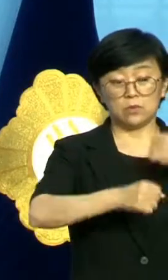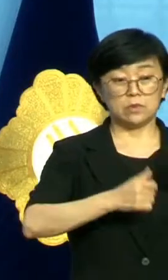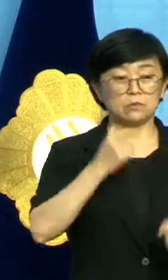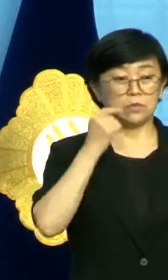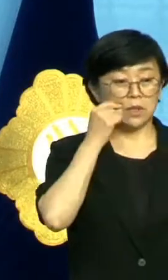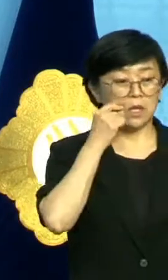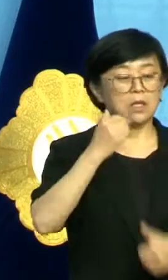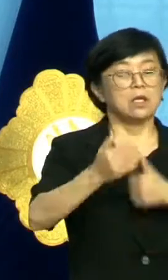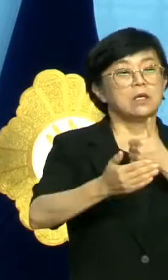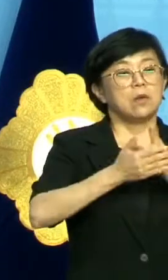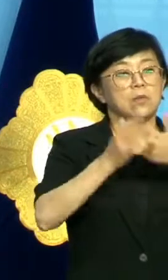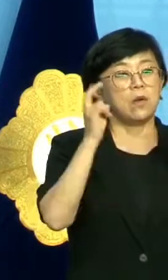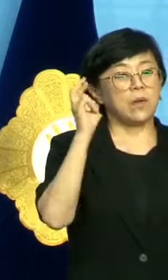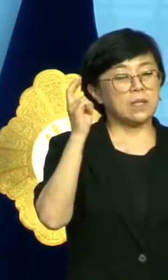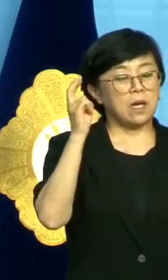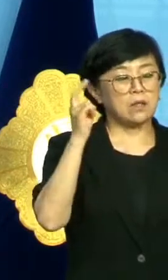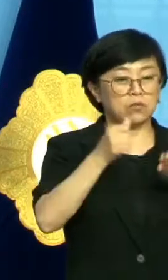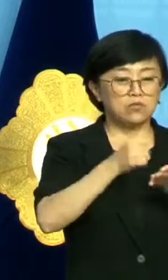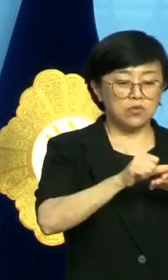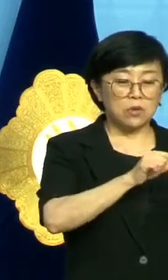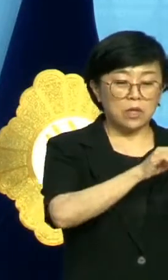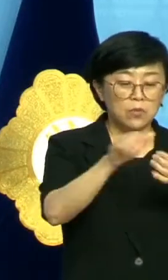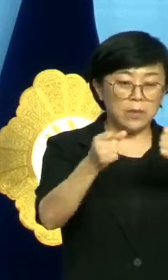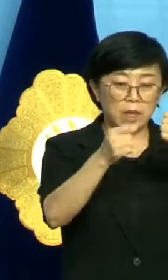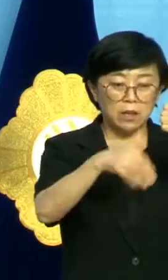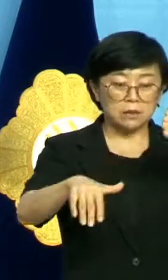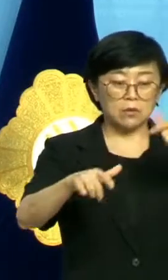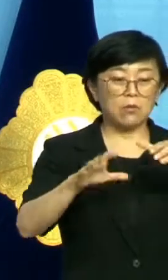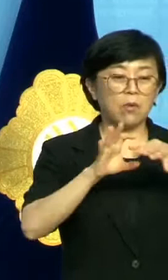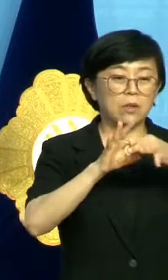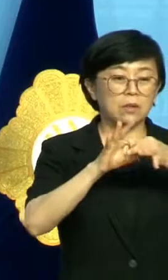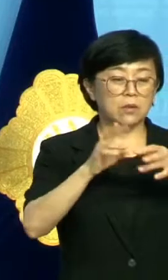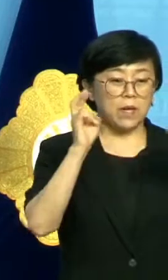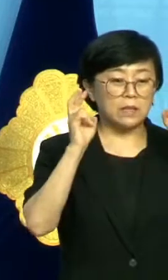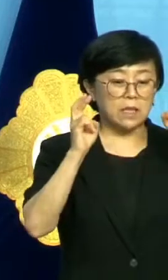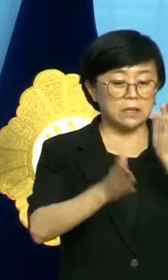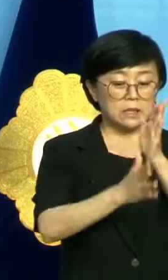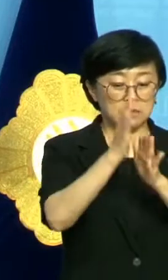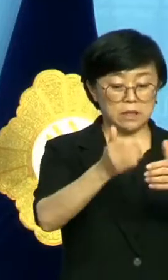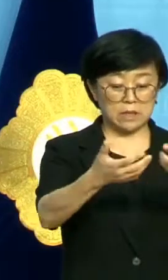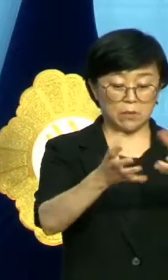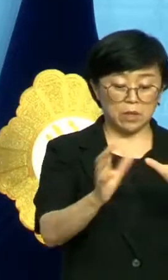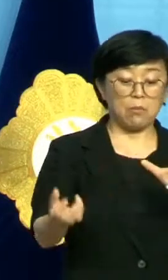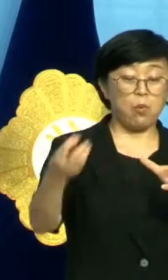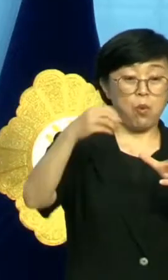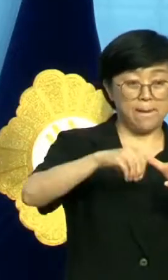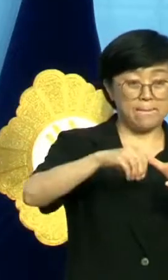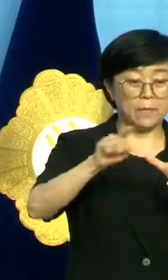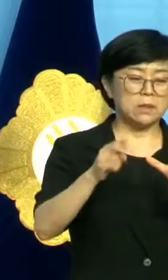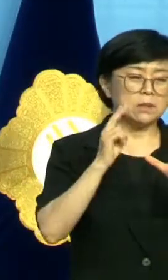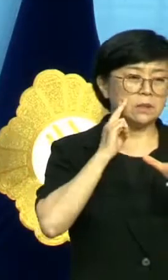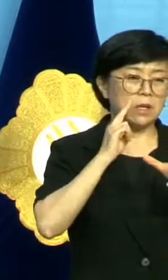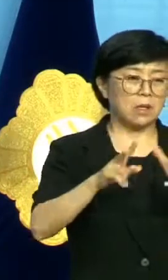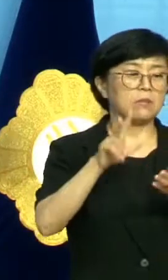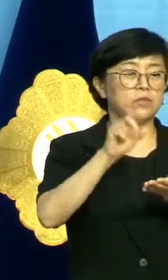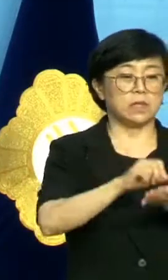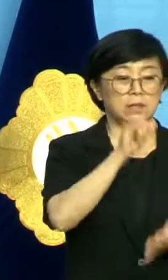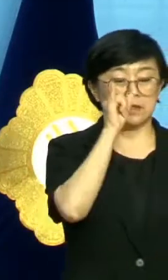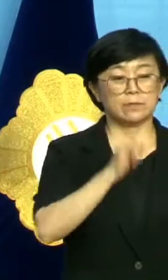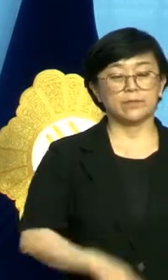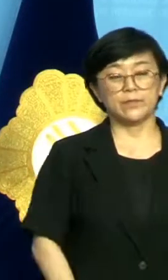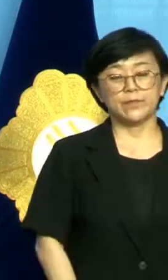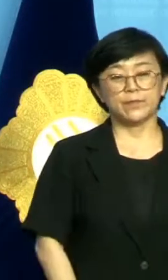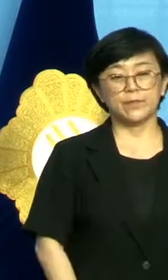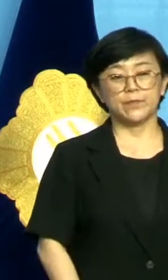협력업체 및 납품업체 직원을 시민참여단에 참여시킨 것은 심각하게 공정성에 위배된다.